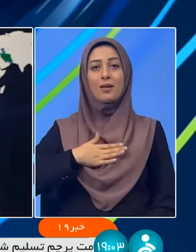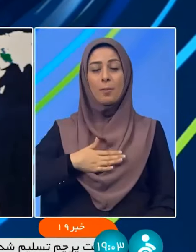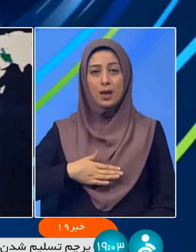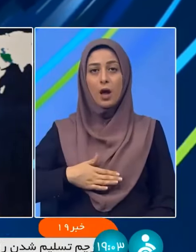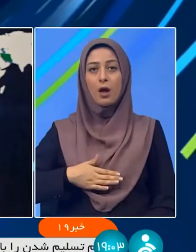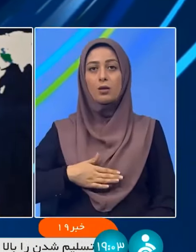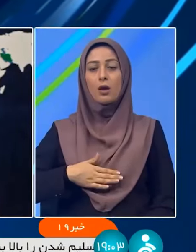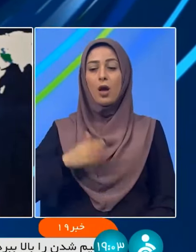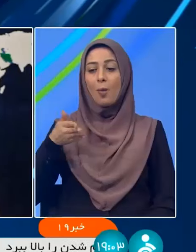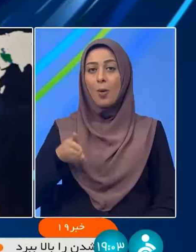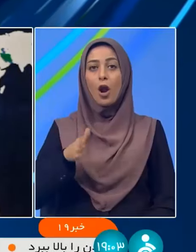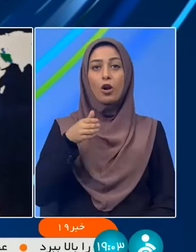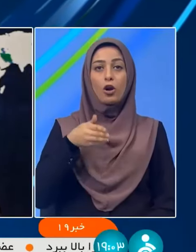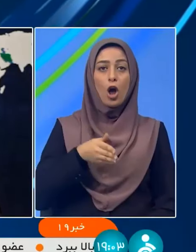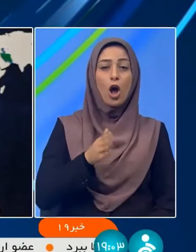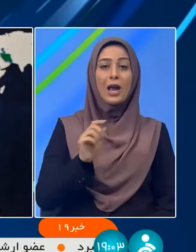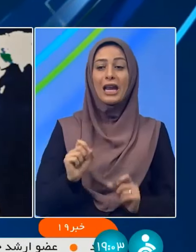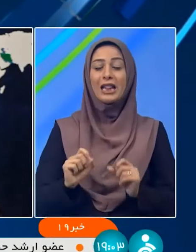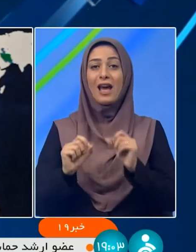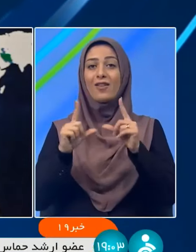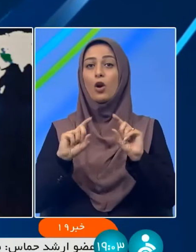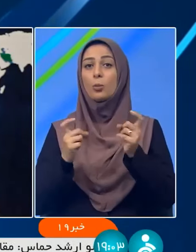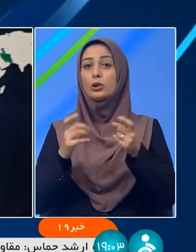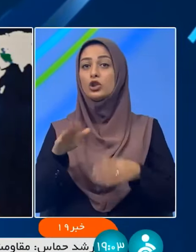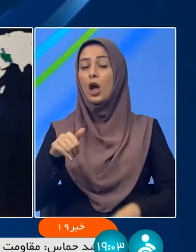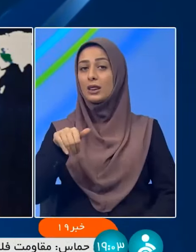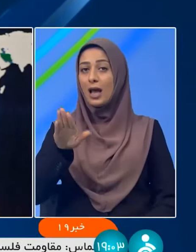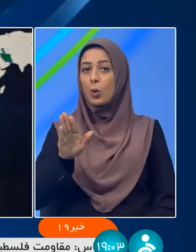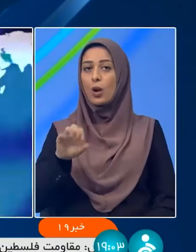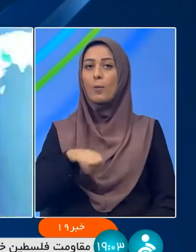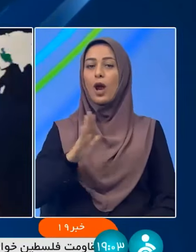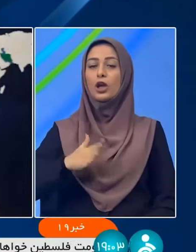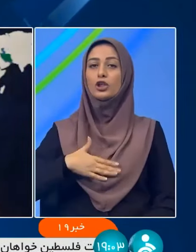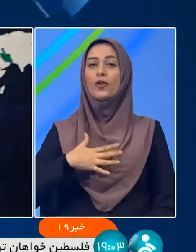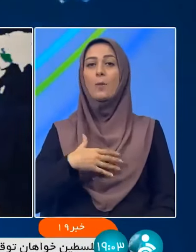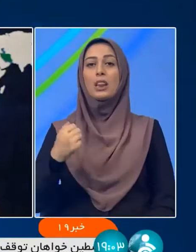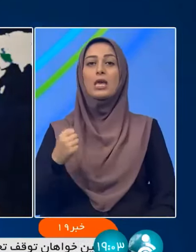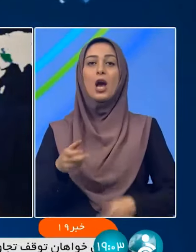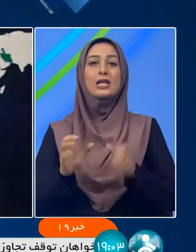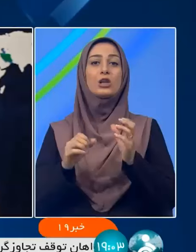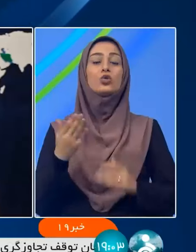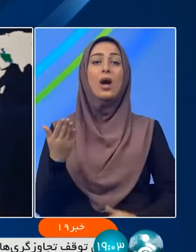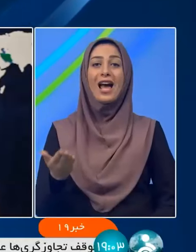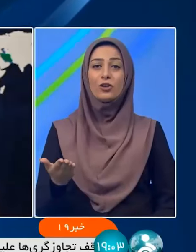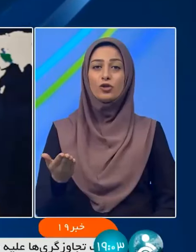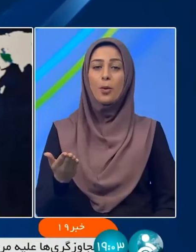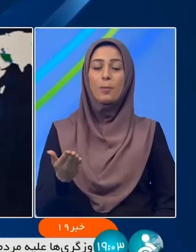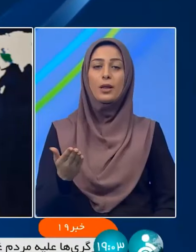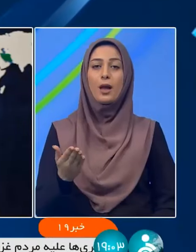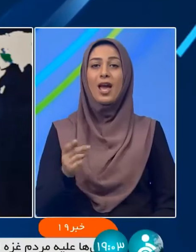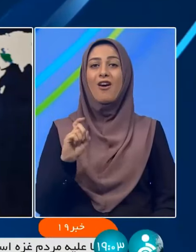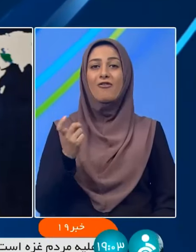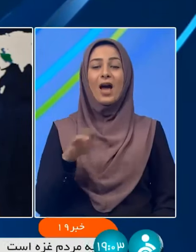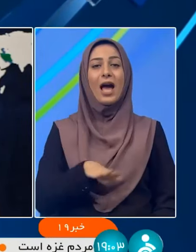با مسیرهای غیر تورمزا نیازهای کشور رو برطرف بکنه در این حالی که دوستان تلاش میکنن که مشکلات